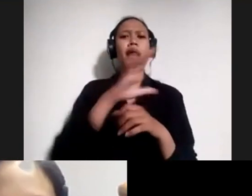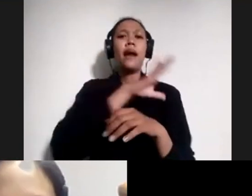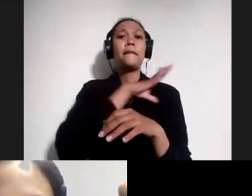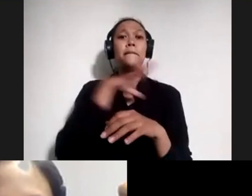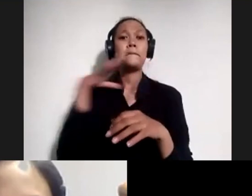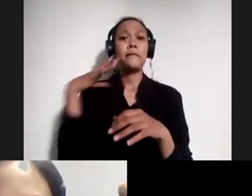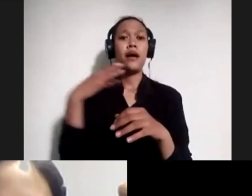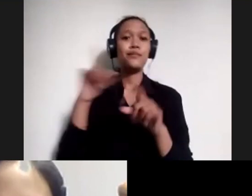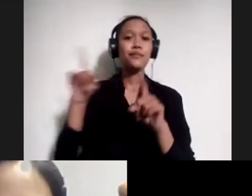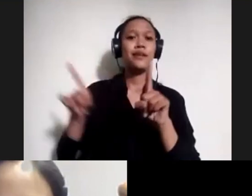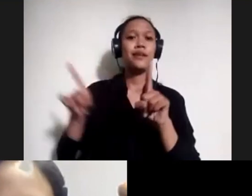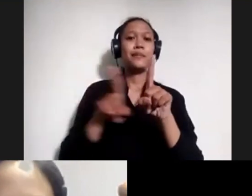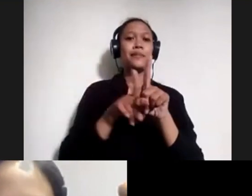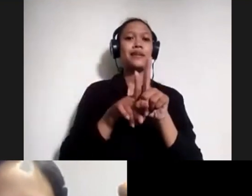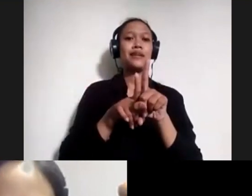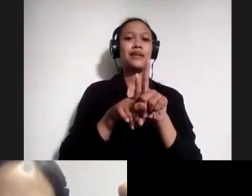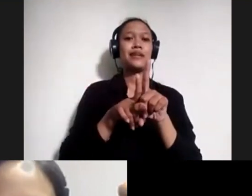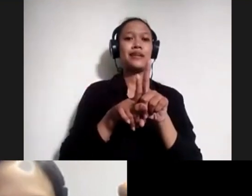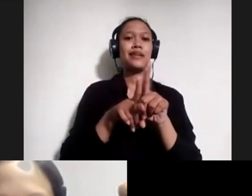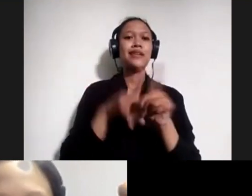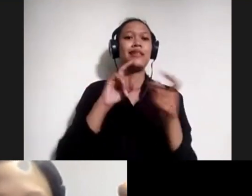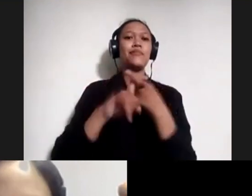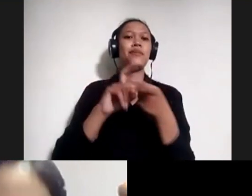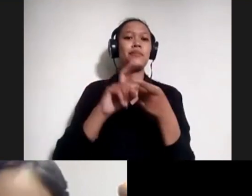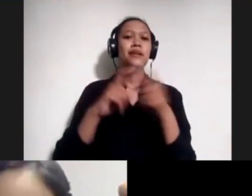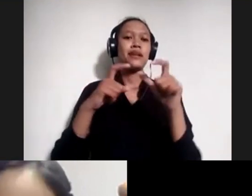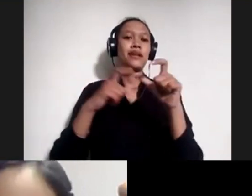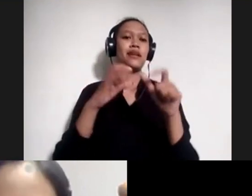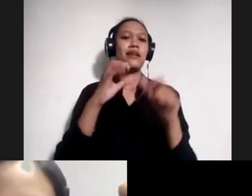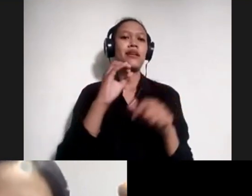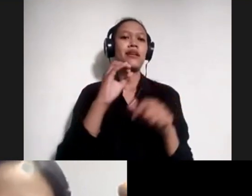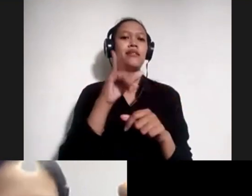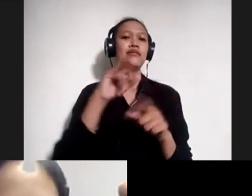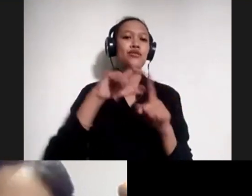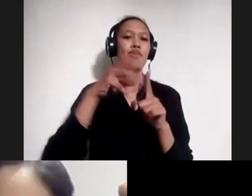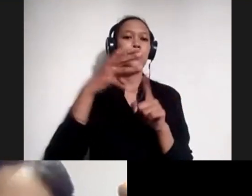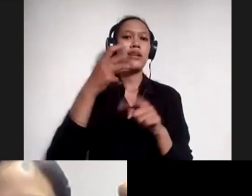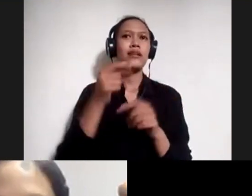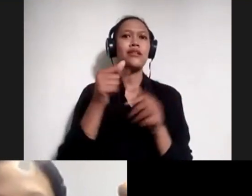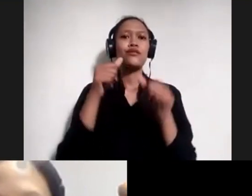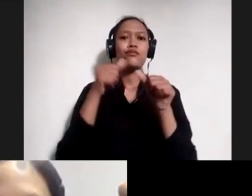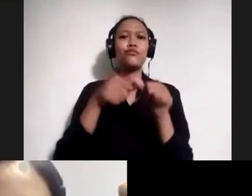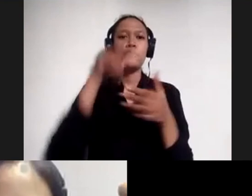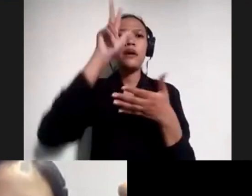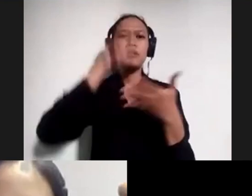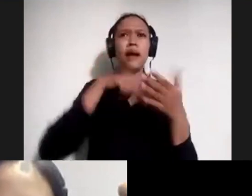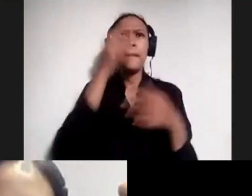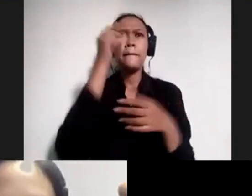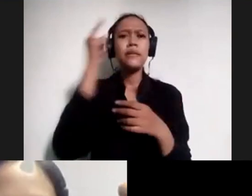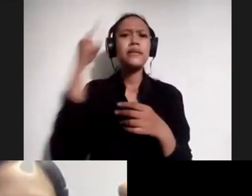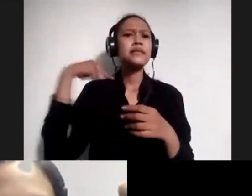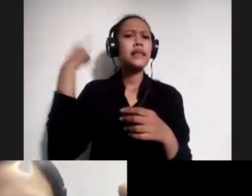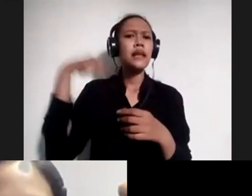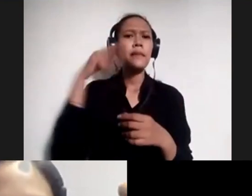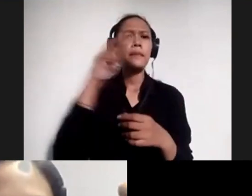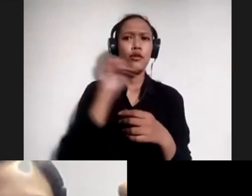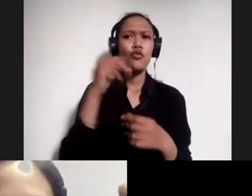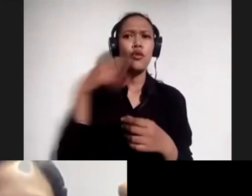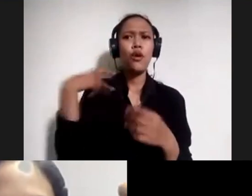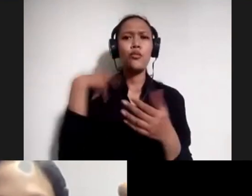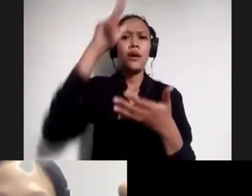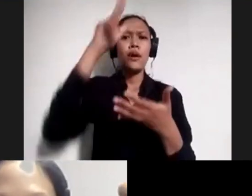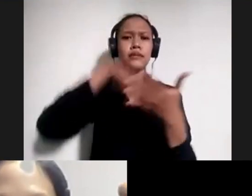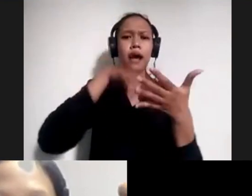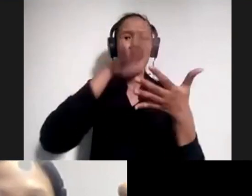mendampingi teman-teman solider gitu. Terus membaca, hampir setiap minggu saya selalu membaca artikel-artikelnya yang ada di